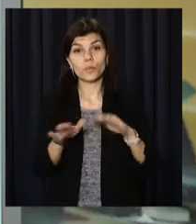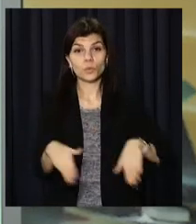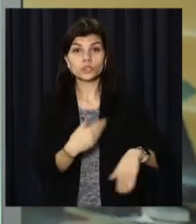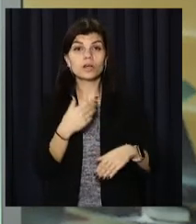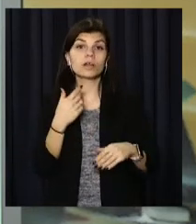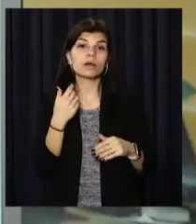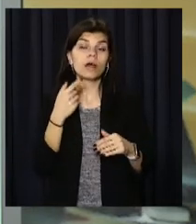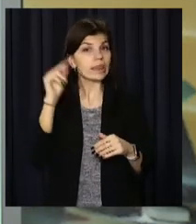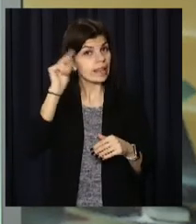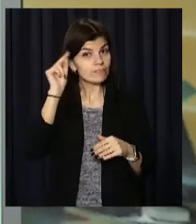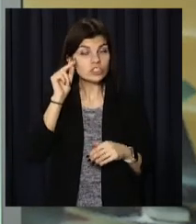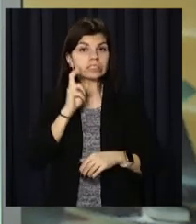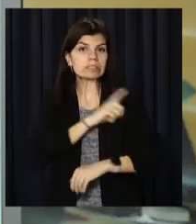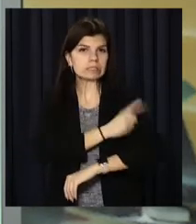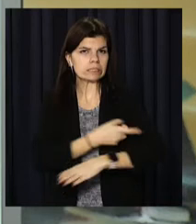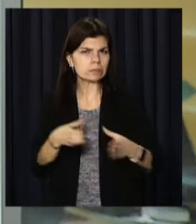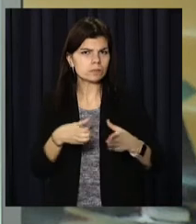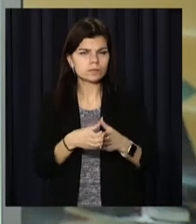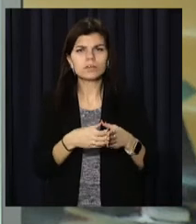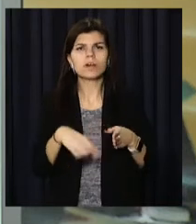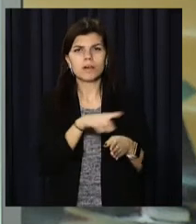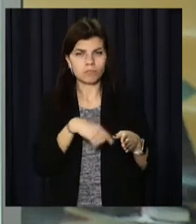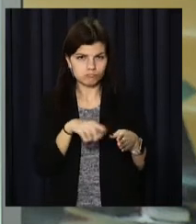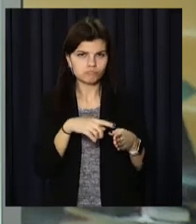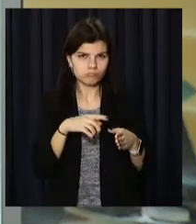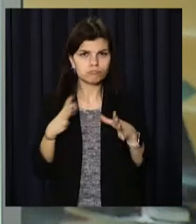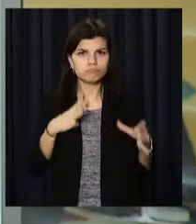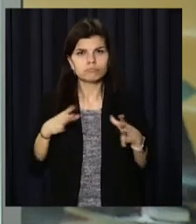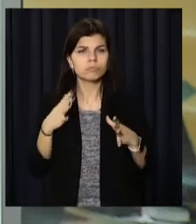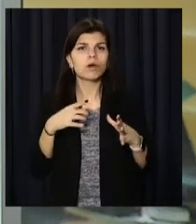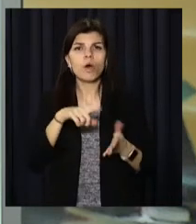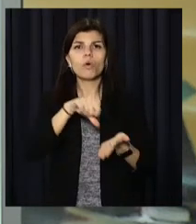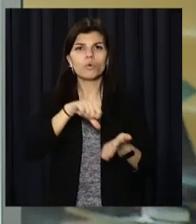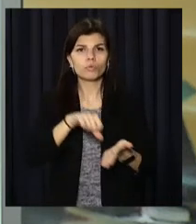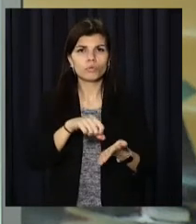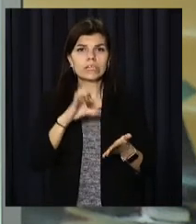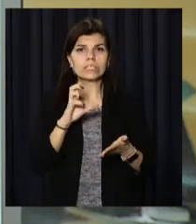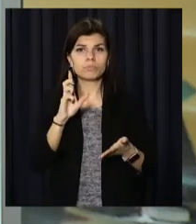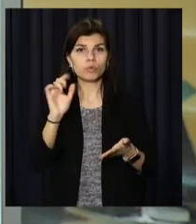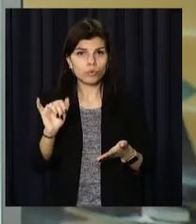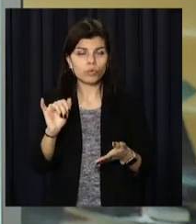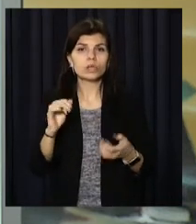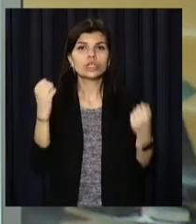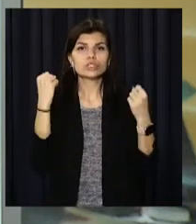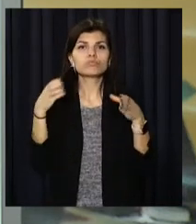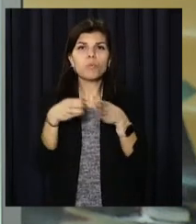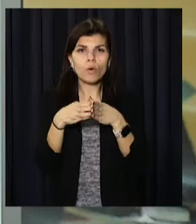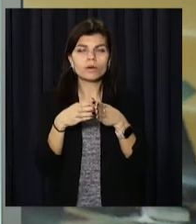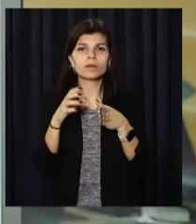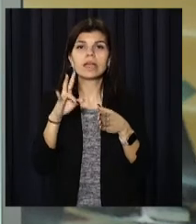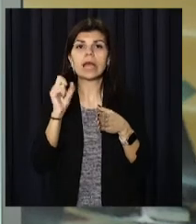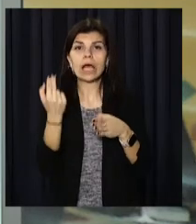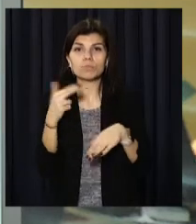міжвідом чи навчання силових структур на режимних об'єктах. У них взяли участь підрозділи СБУ, Збройних сил України та